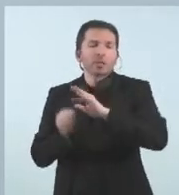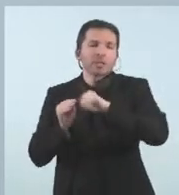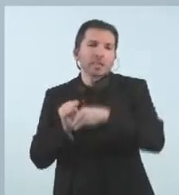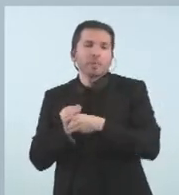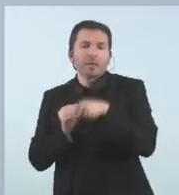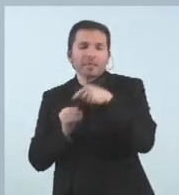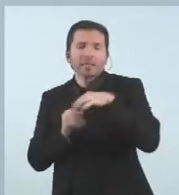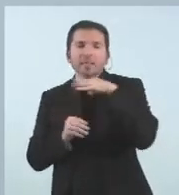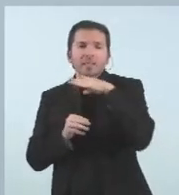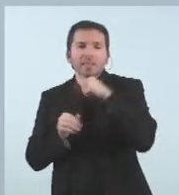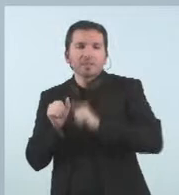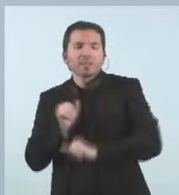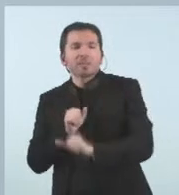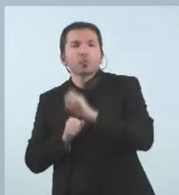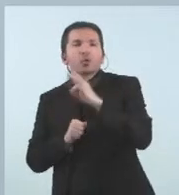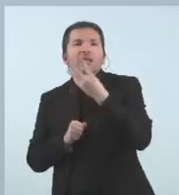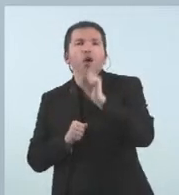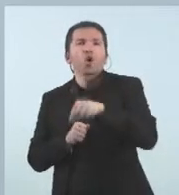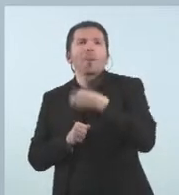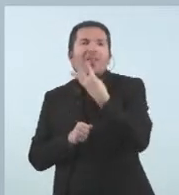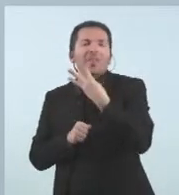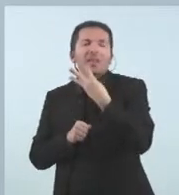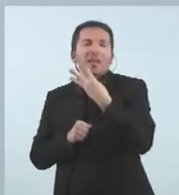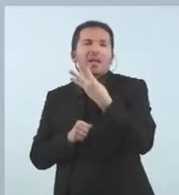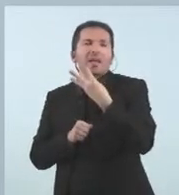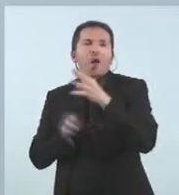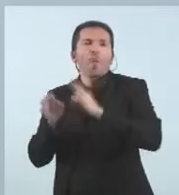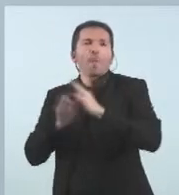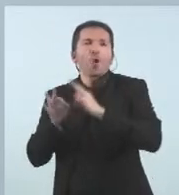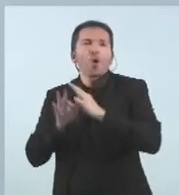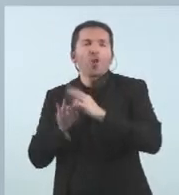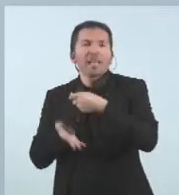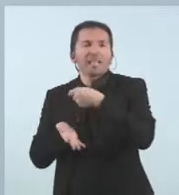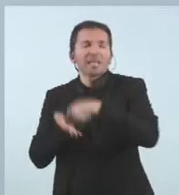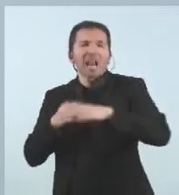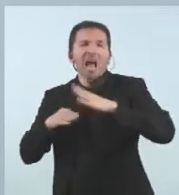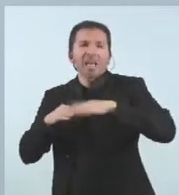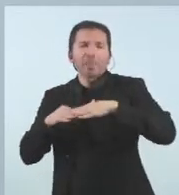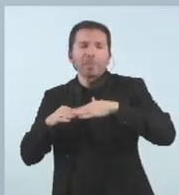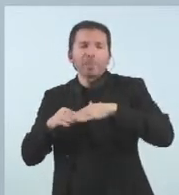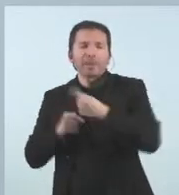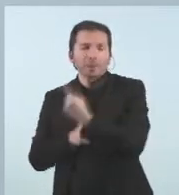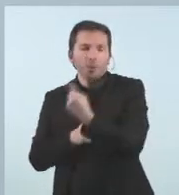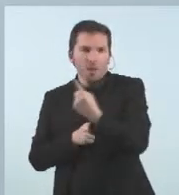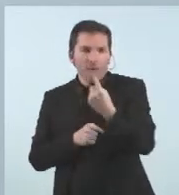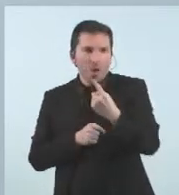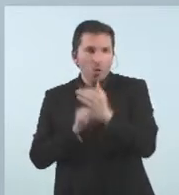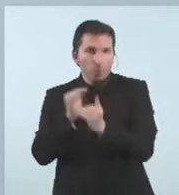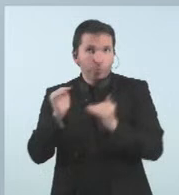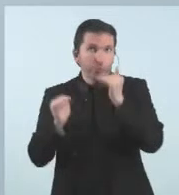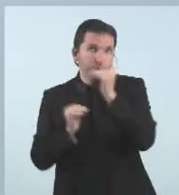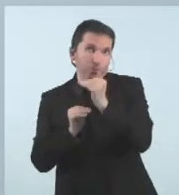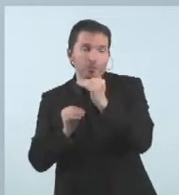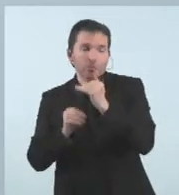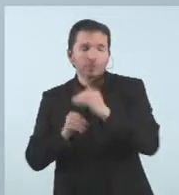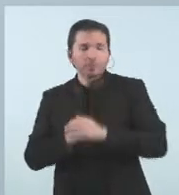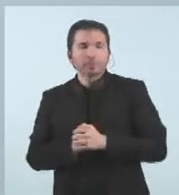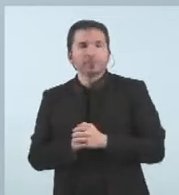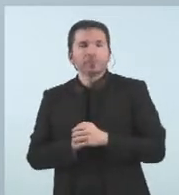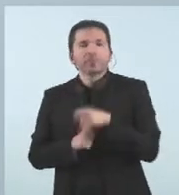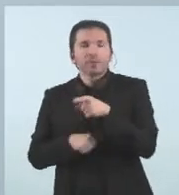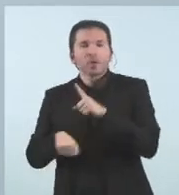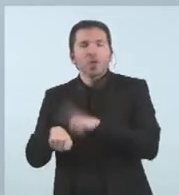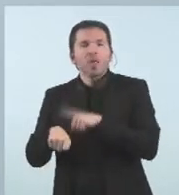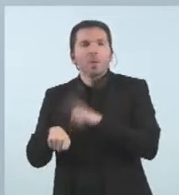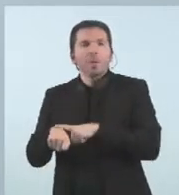gener aquest 3,3% i doncs es fixarà doncs la retribució es fixa en preu hora i en